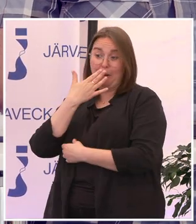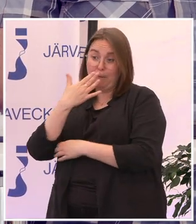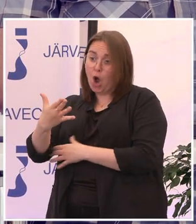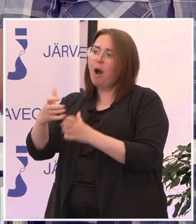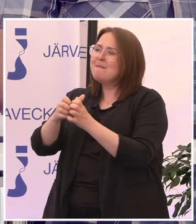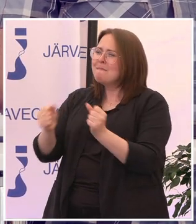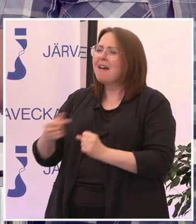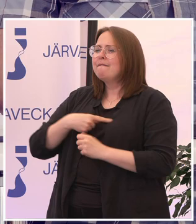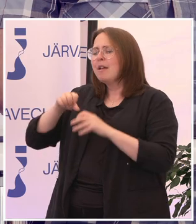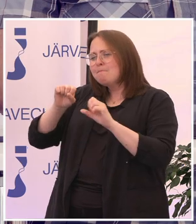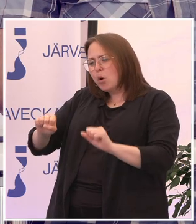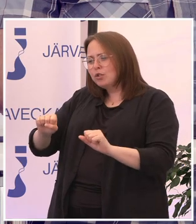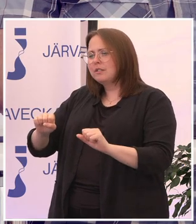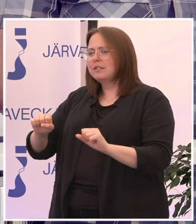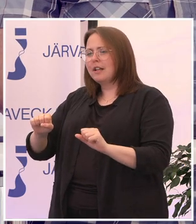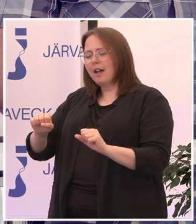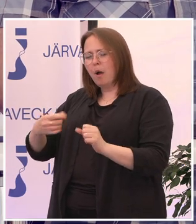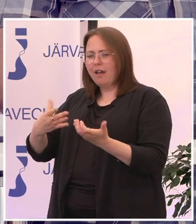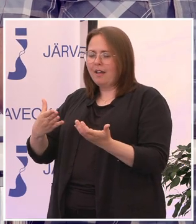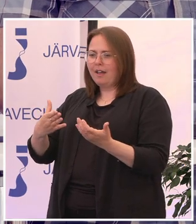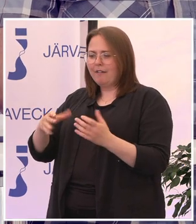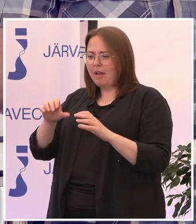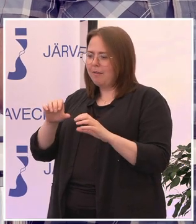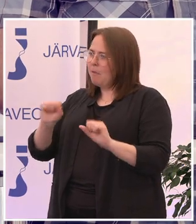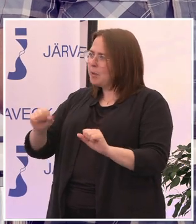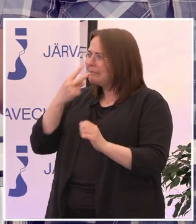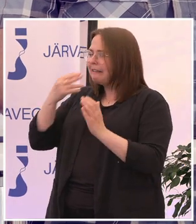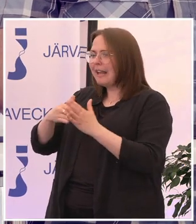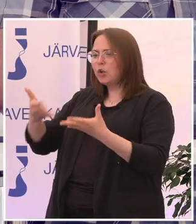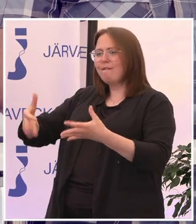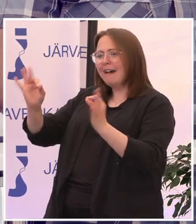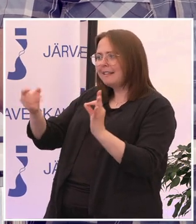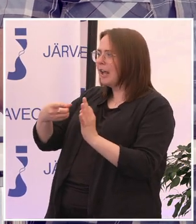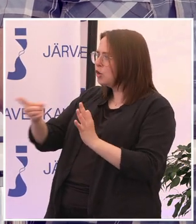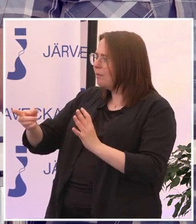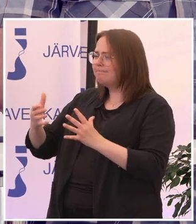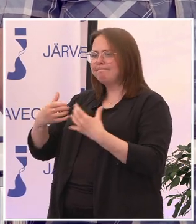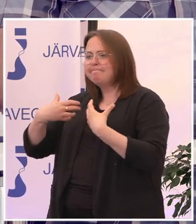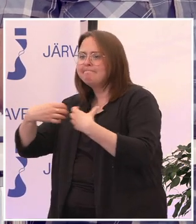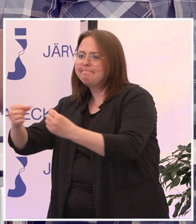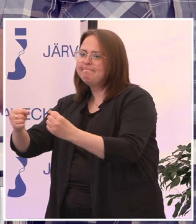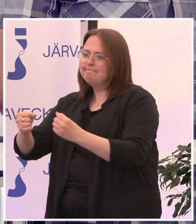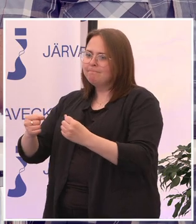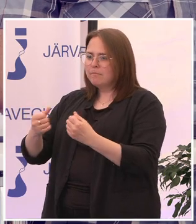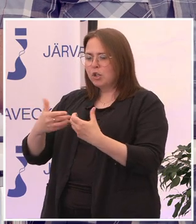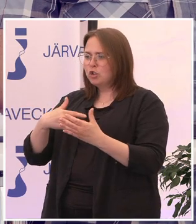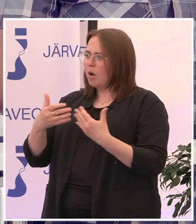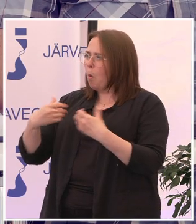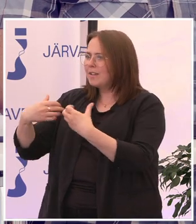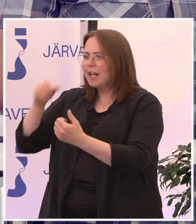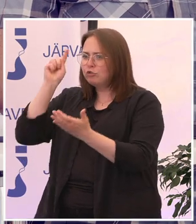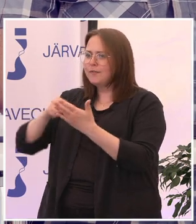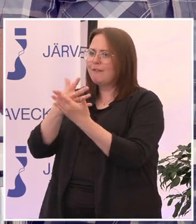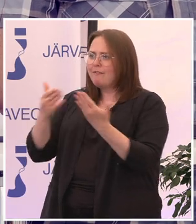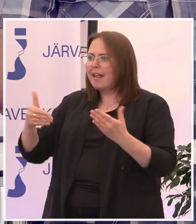Men vi behöver, och allra helst så behöver det offentliga, vidta åtgärder för att fler ska kunna